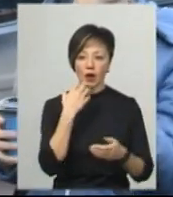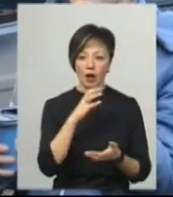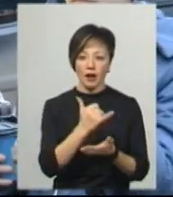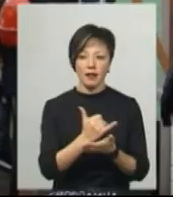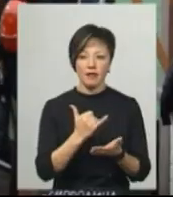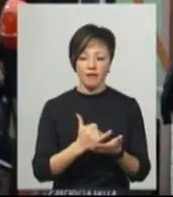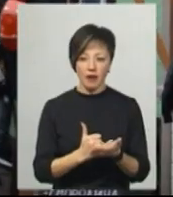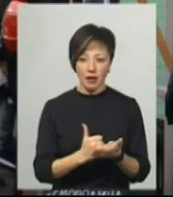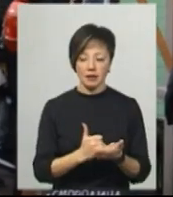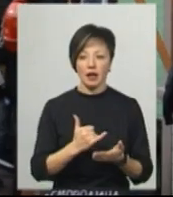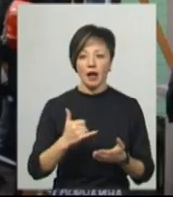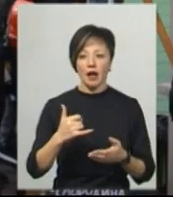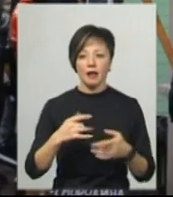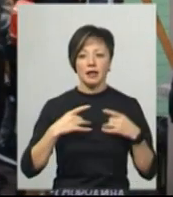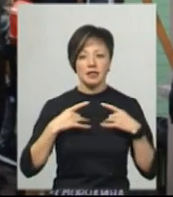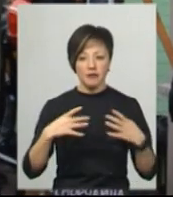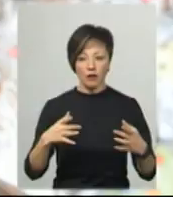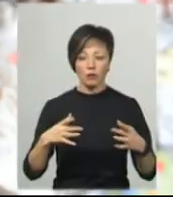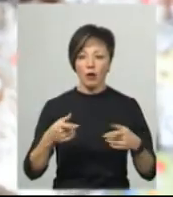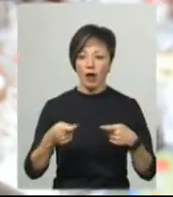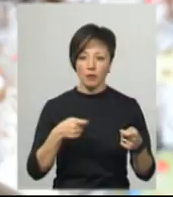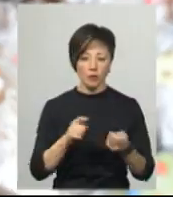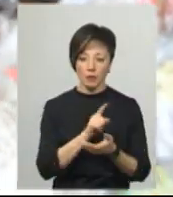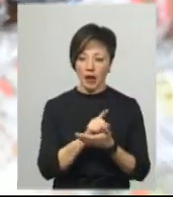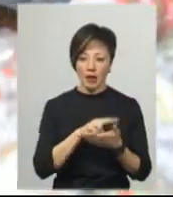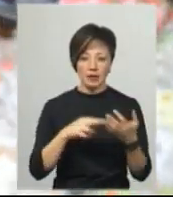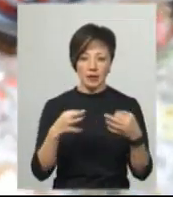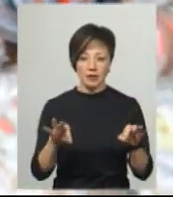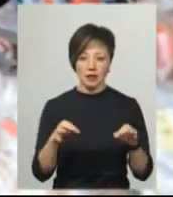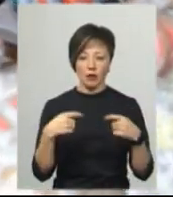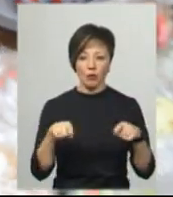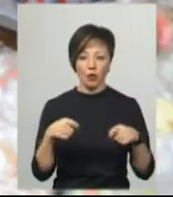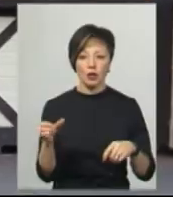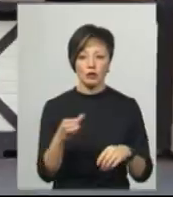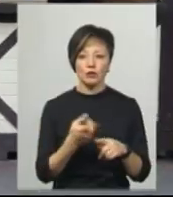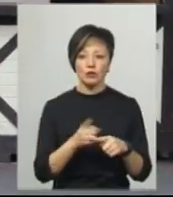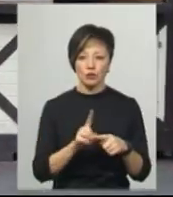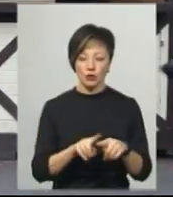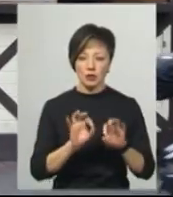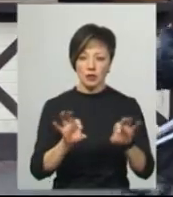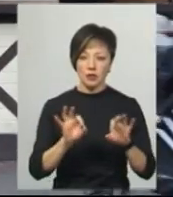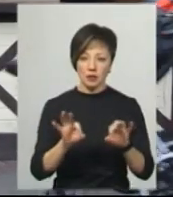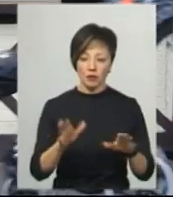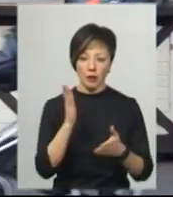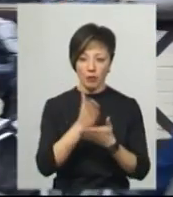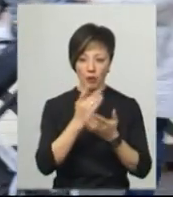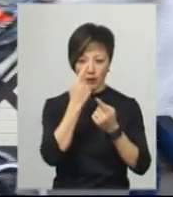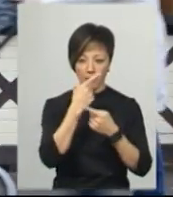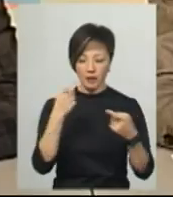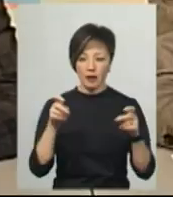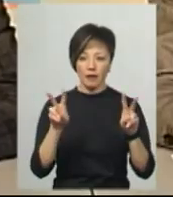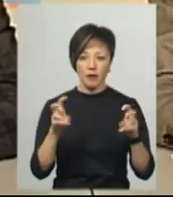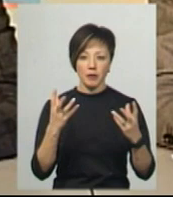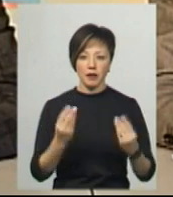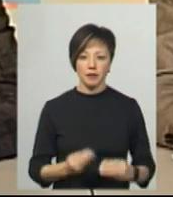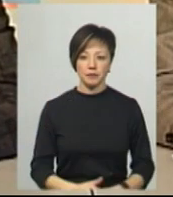Різдвяному ярмарку у Хмельницькому, не зобов'язані мати ліцензії на продаж алкоголю. Ось що з цього приводу сказав чиновник у прямому ефірі «Тема